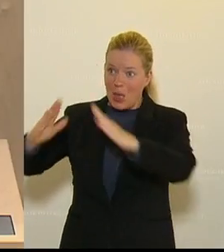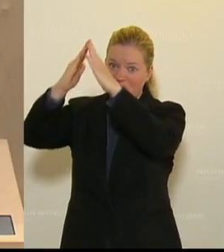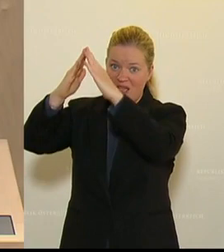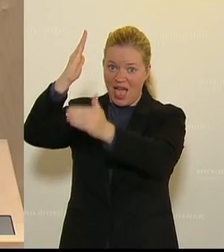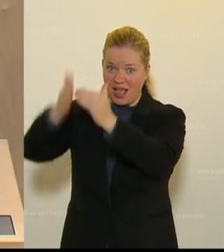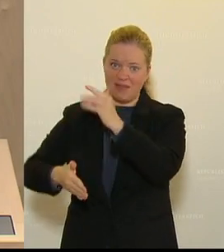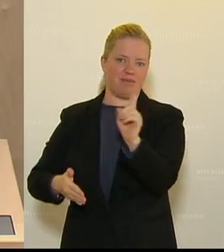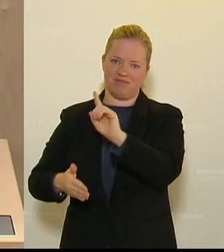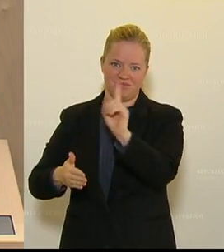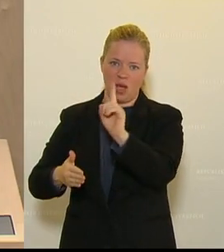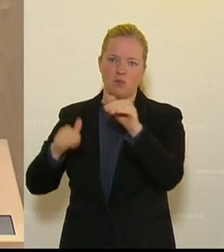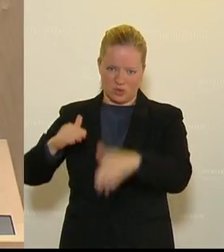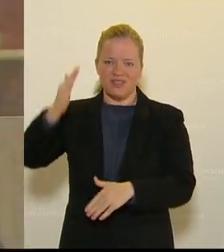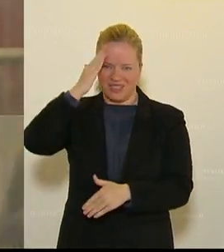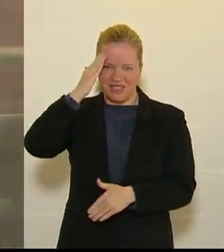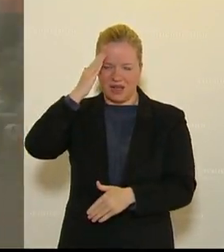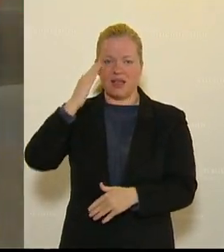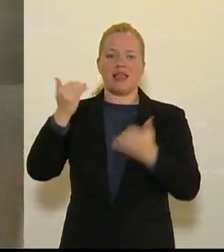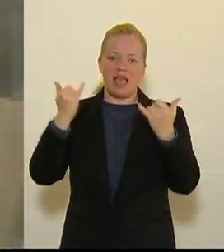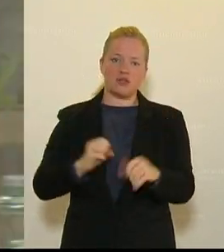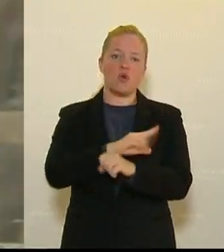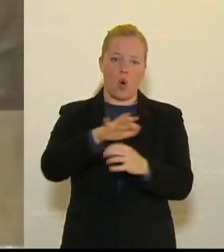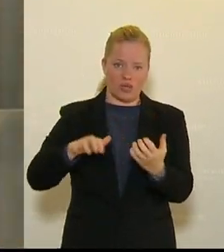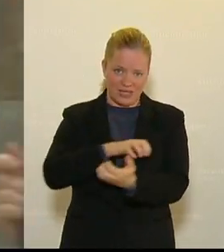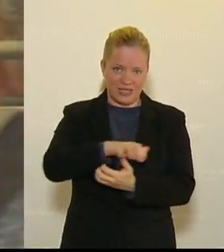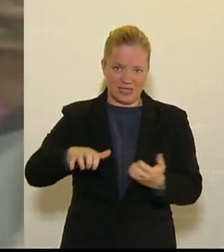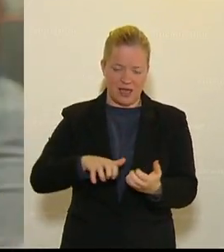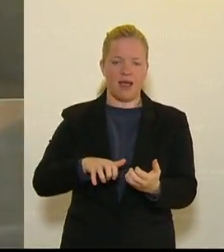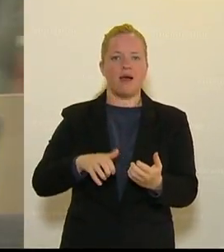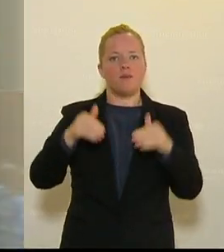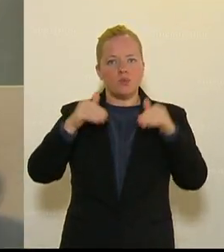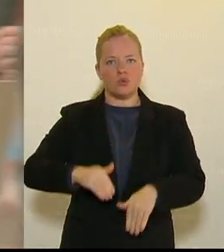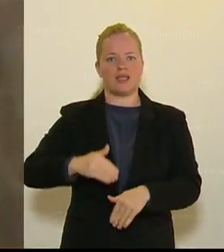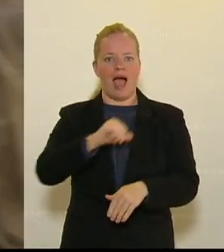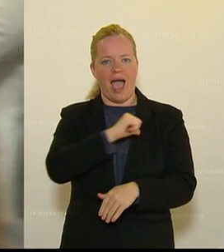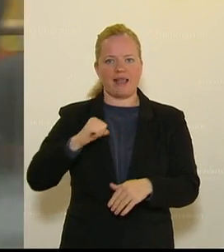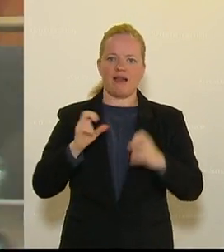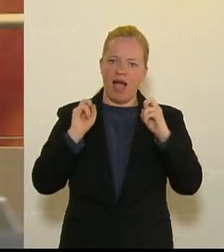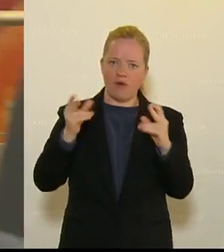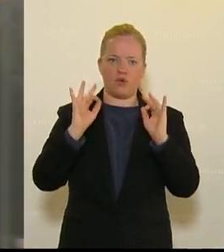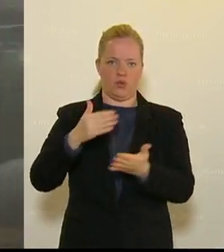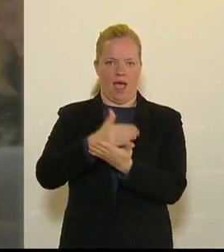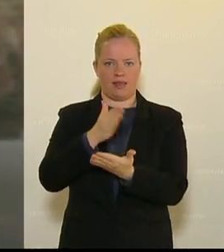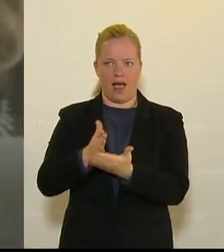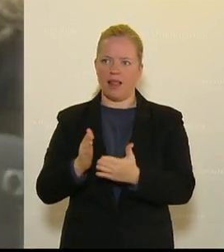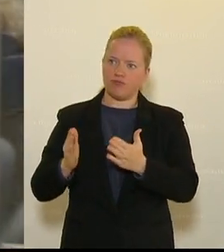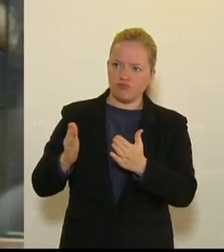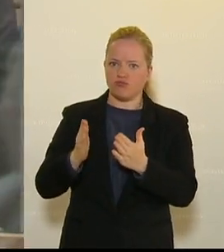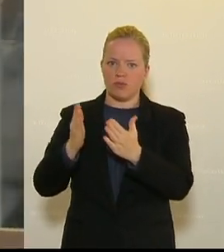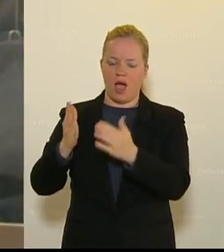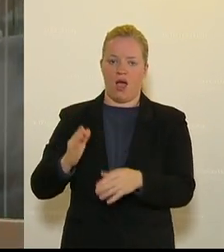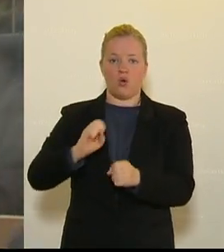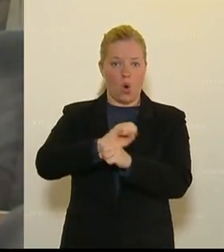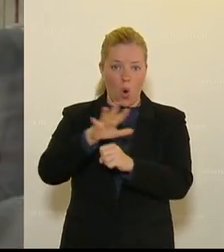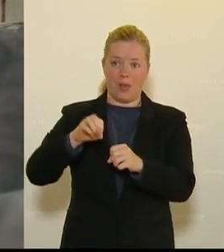Die Kunst bei der Bergtour-Corona-Krise ist es, mit seinen Kräften zu haushalten. Die Bundesregierung hat sich auf diesen Corona